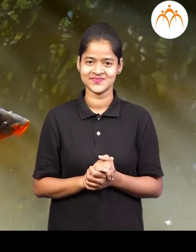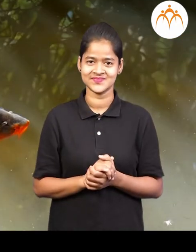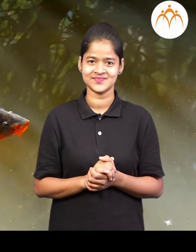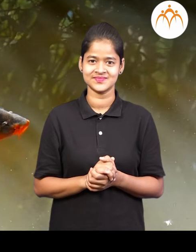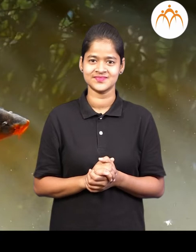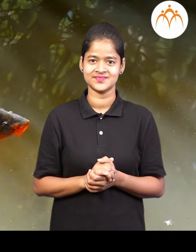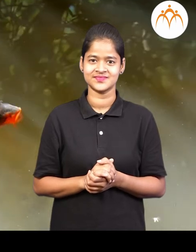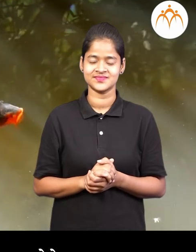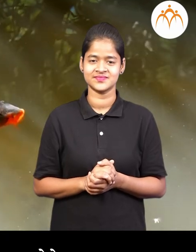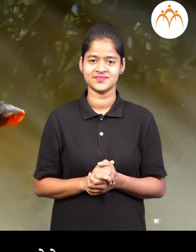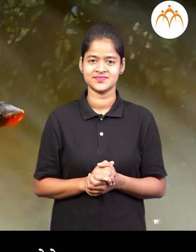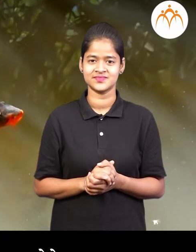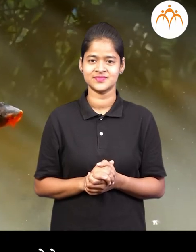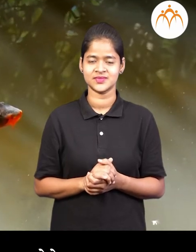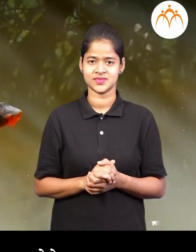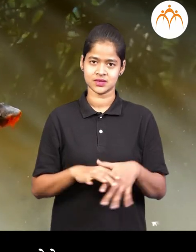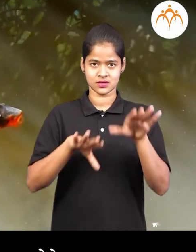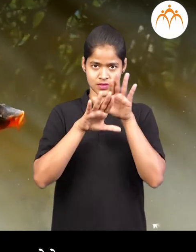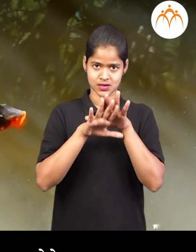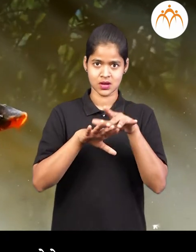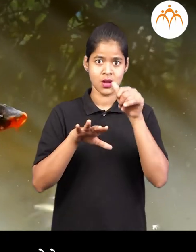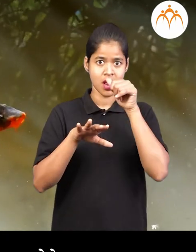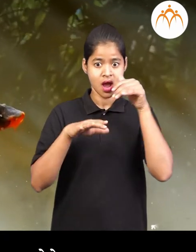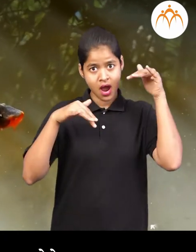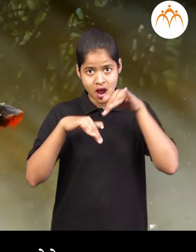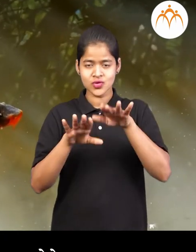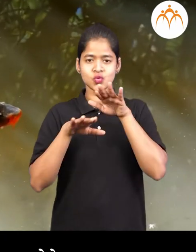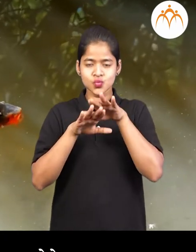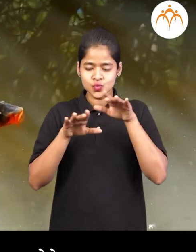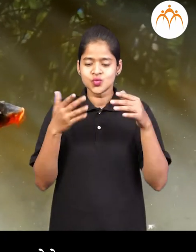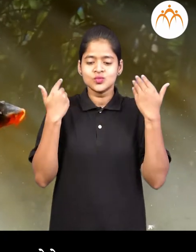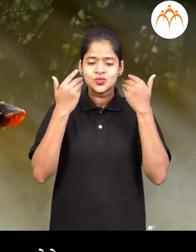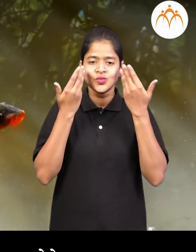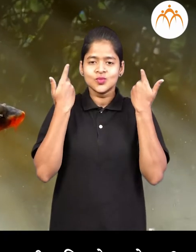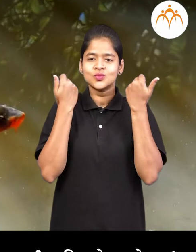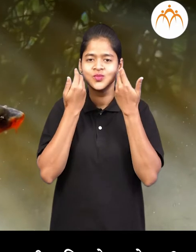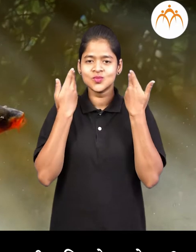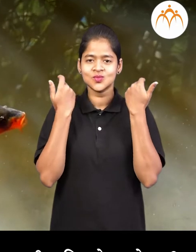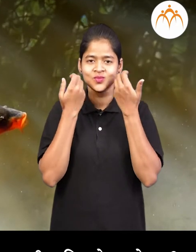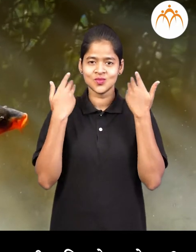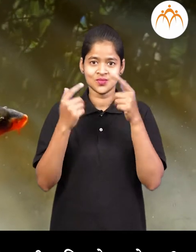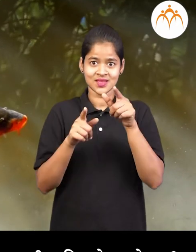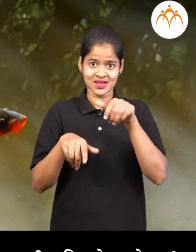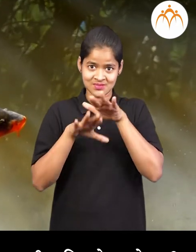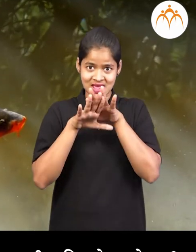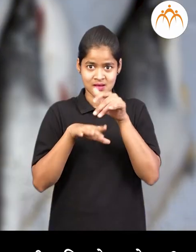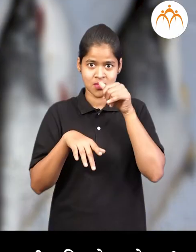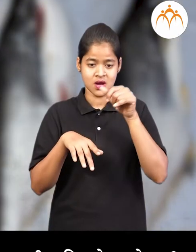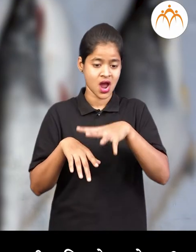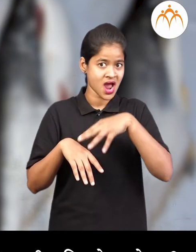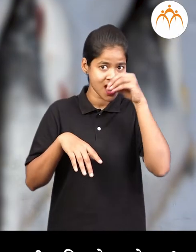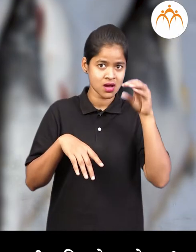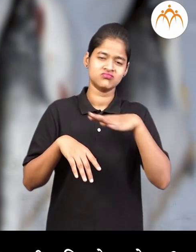शकताथ माशानना पानेतच श्वसन करताएते पानेतुन बाहेर काड़ले वर